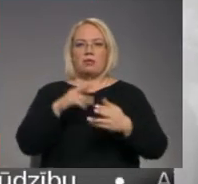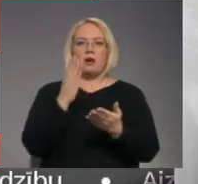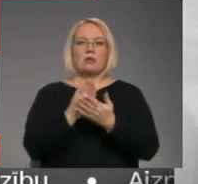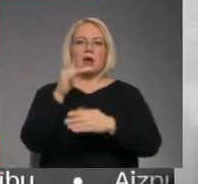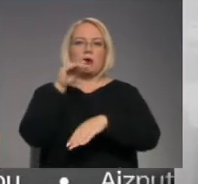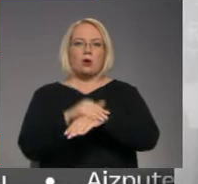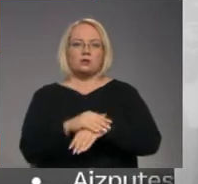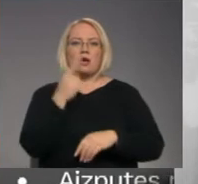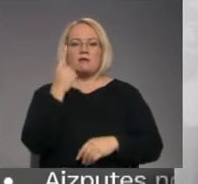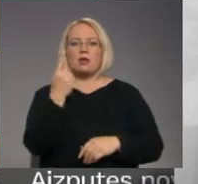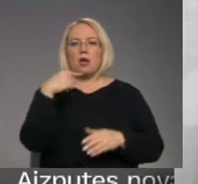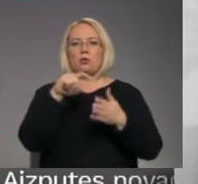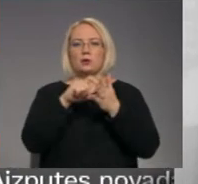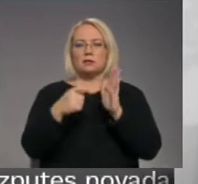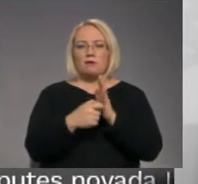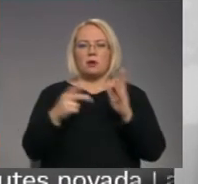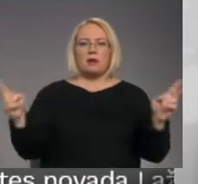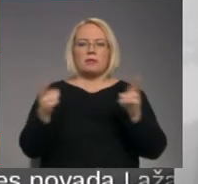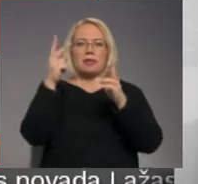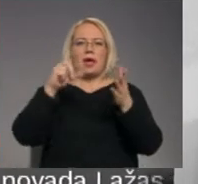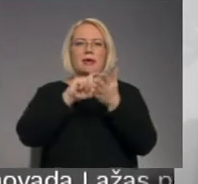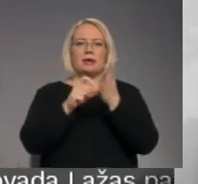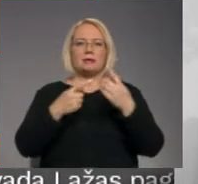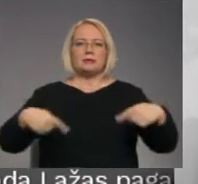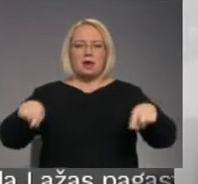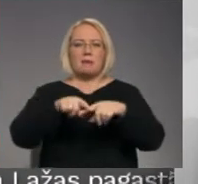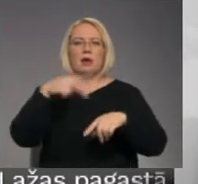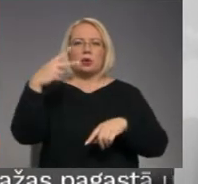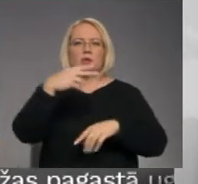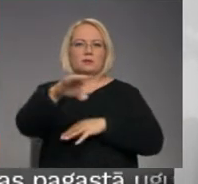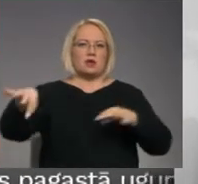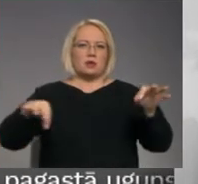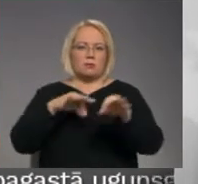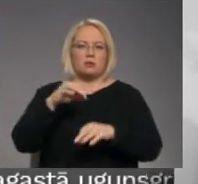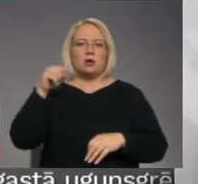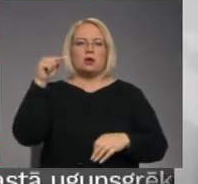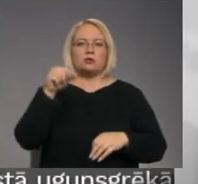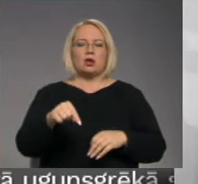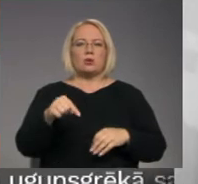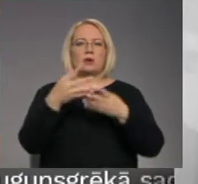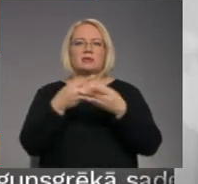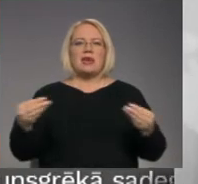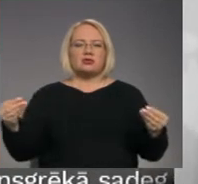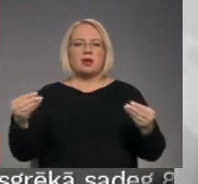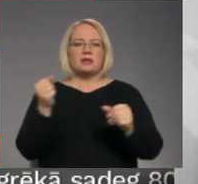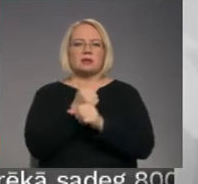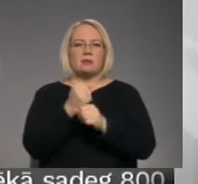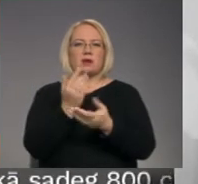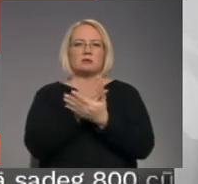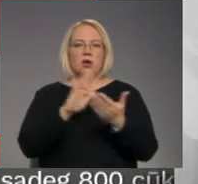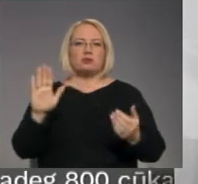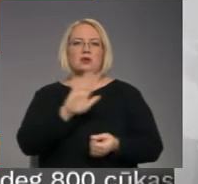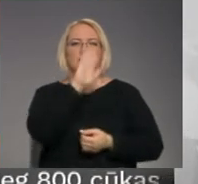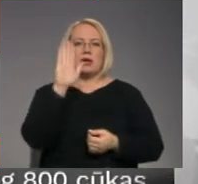kad vienā no dzīvokļiem bērgi izstaba 20 kvadrātmetru platībā. Šajos tēdēšanas darbos, kas noslēgusies šodien par